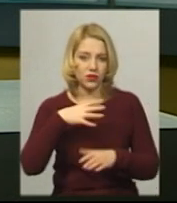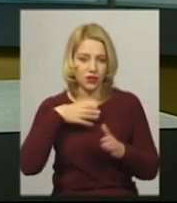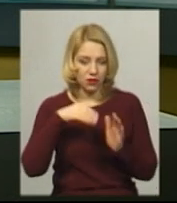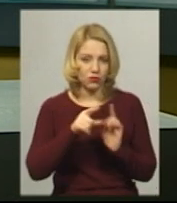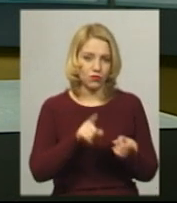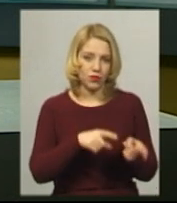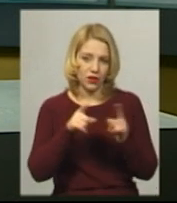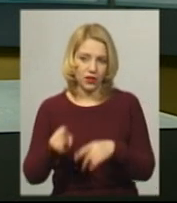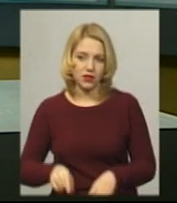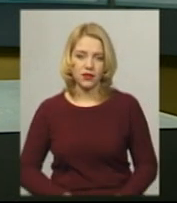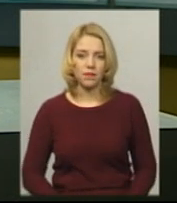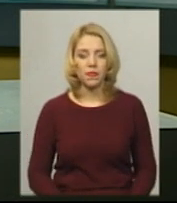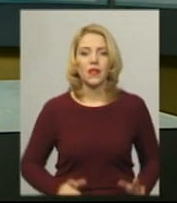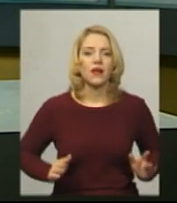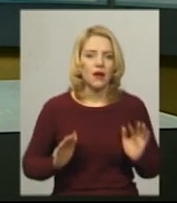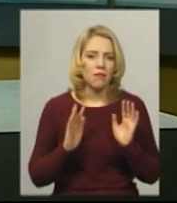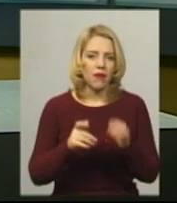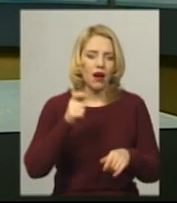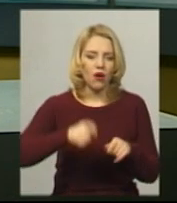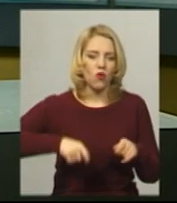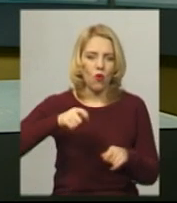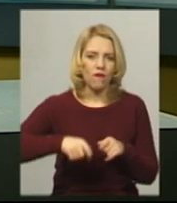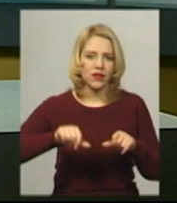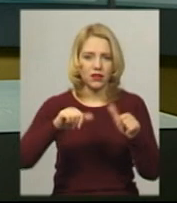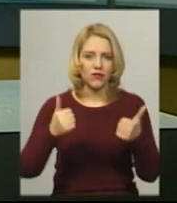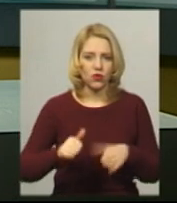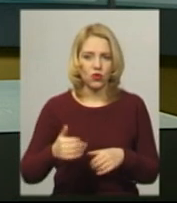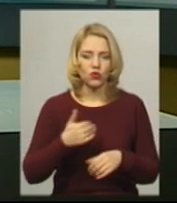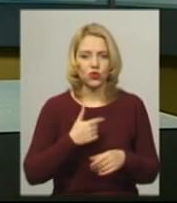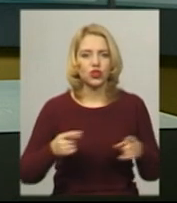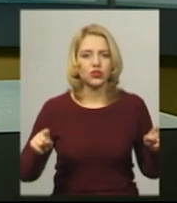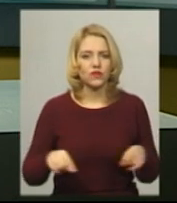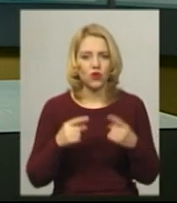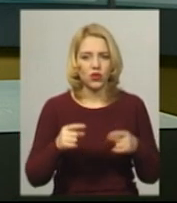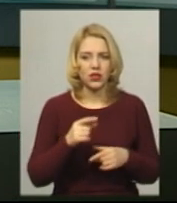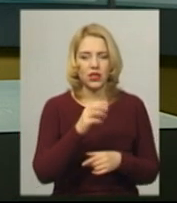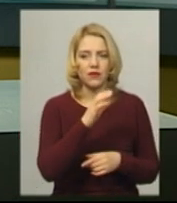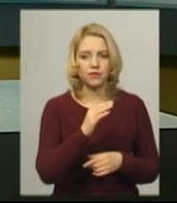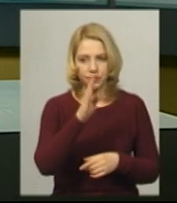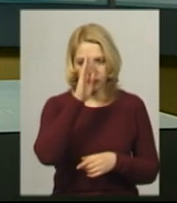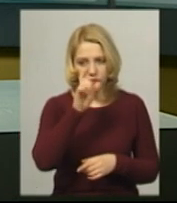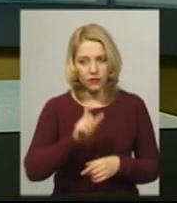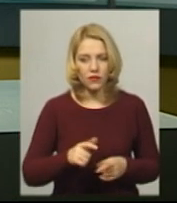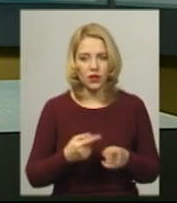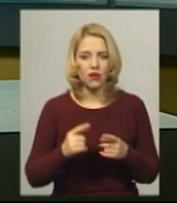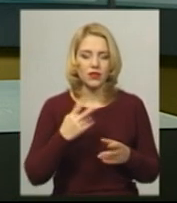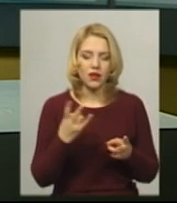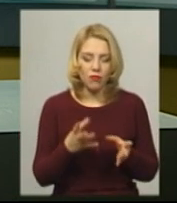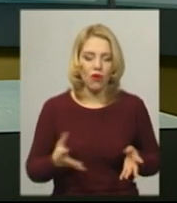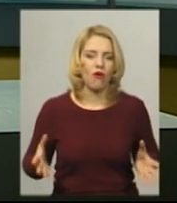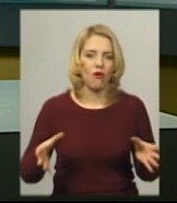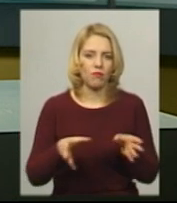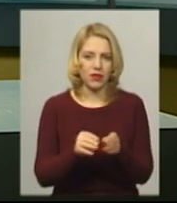Парк кованих фігур хоче створити у Летичіві коваль Андрій Кучер. Для втілення проєкту, каже, потрібно об'єднатися з однодумцями.